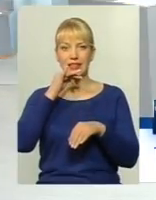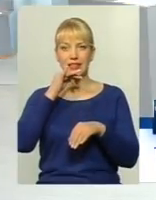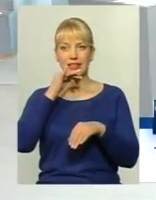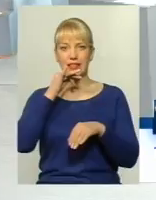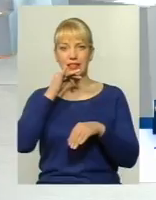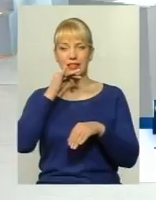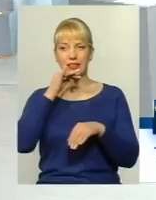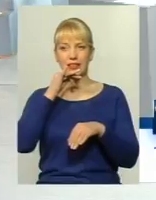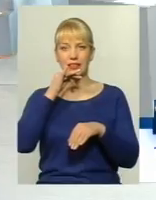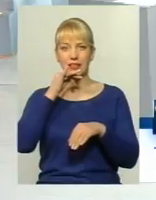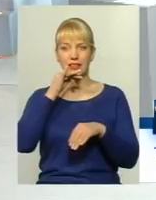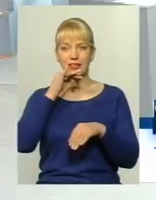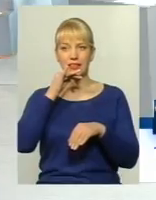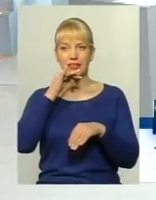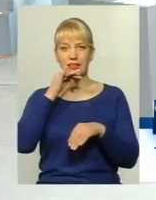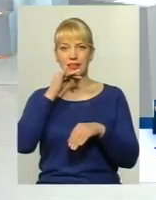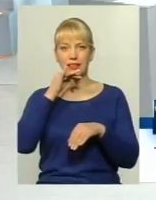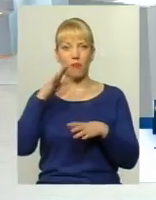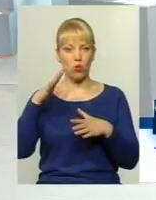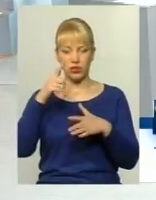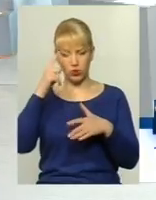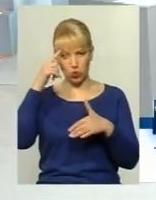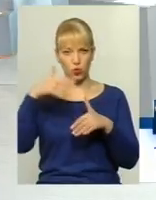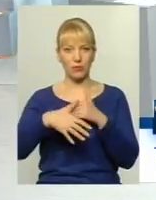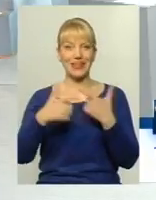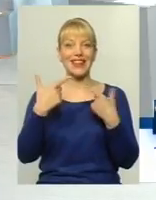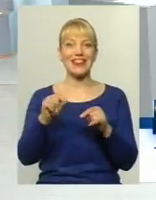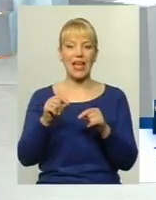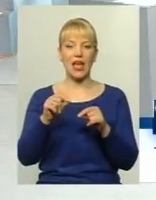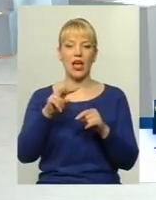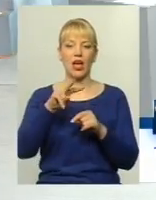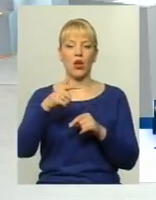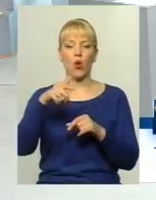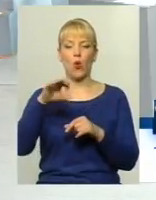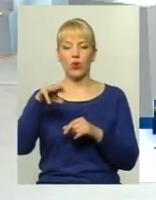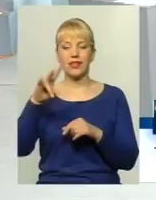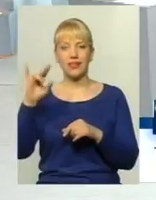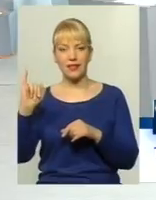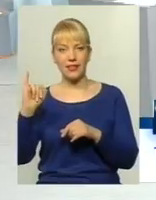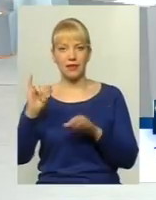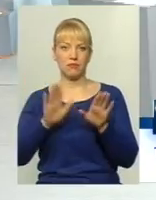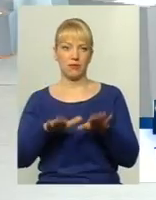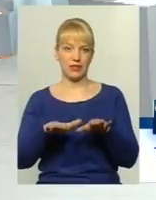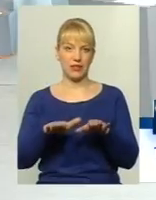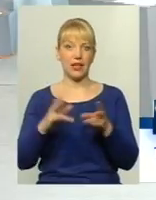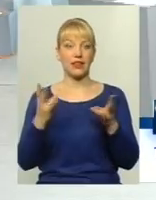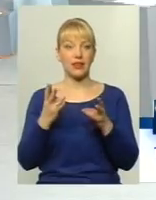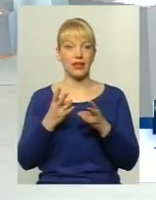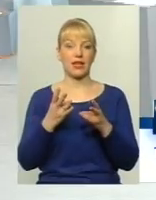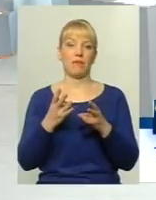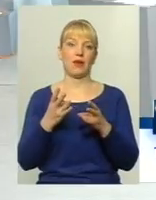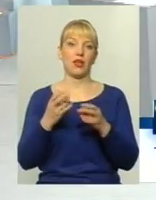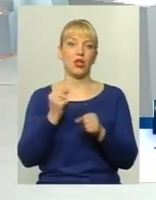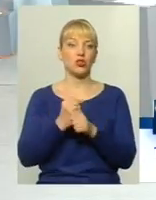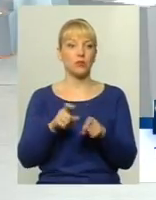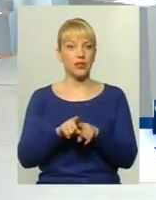водієм, де є льготні місця. Треба зробити так, щоб льготні місця не займали ті люди,